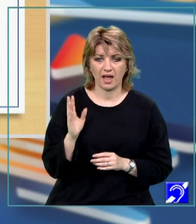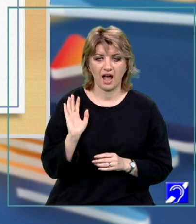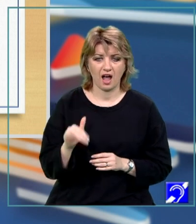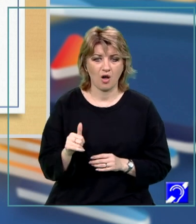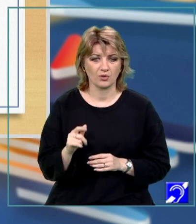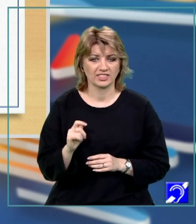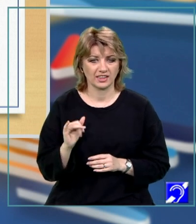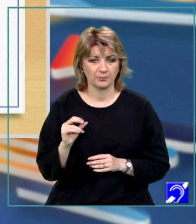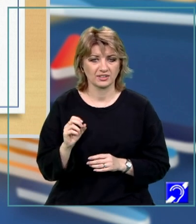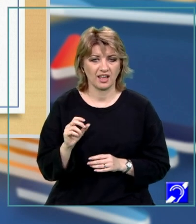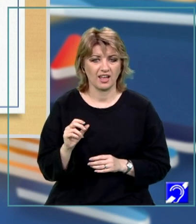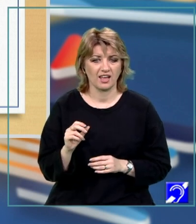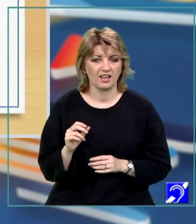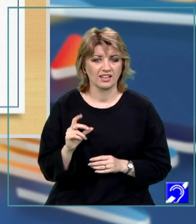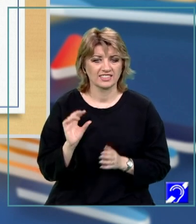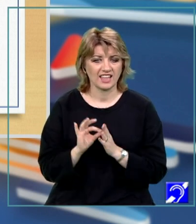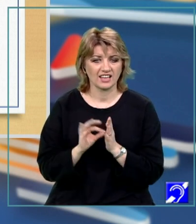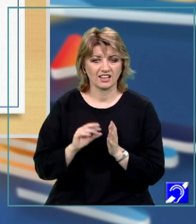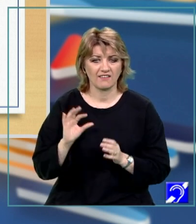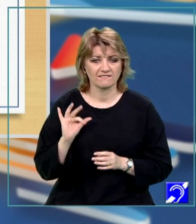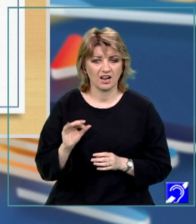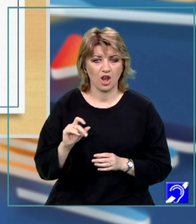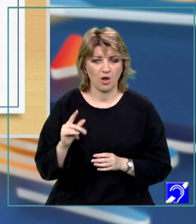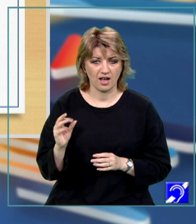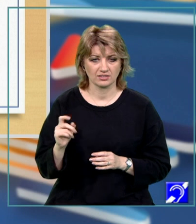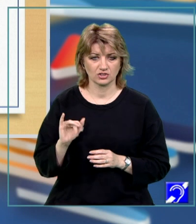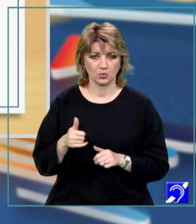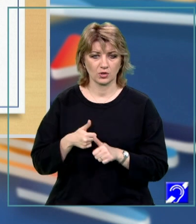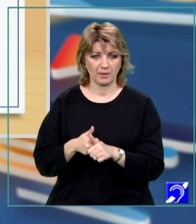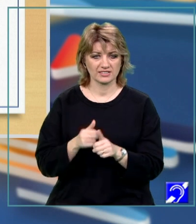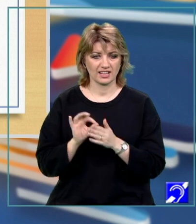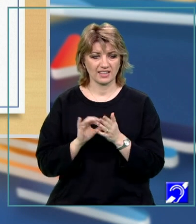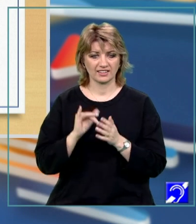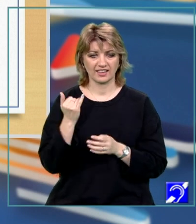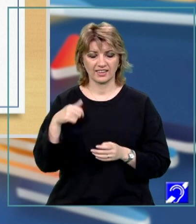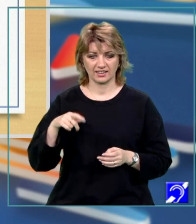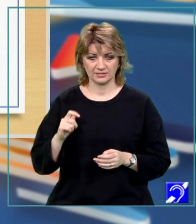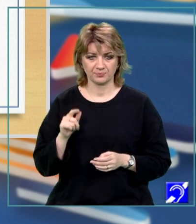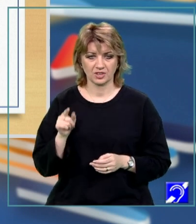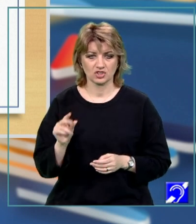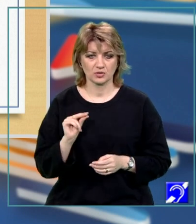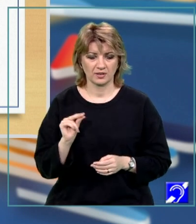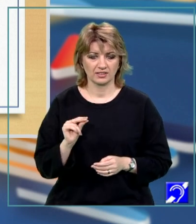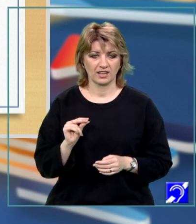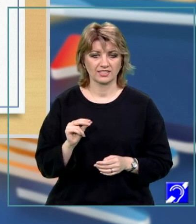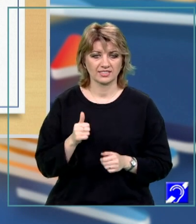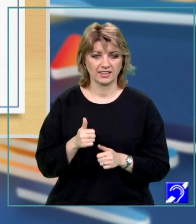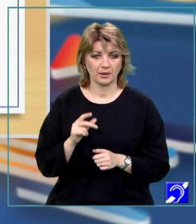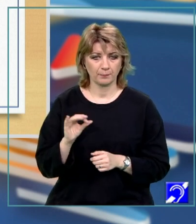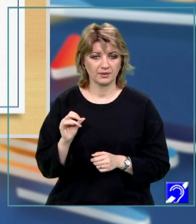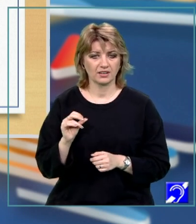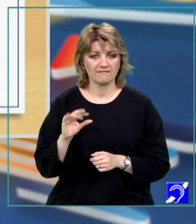tipul de date float și returnează un rezultat de tipul de date int. Observăm, acești parametri sunt de tipul float, iar